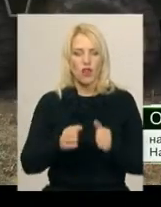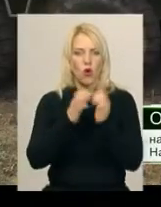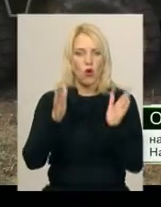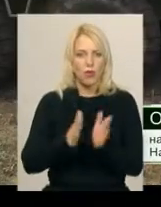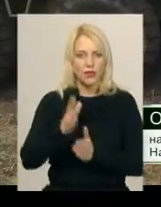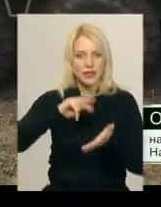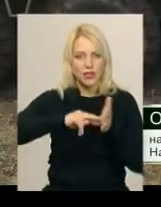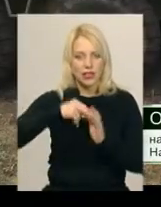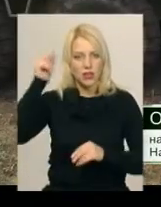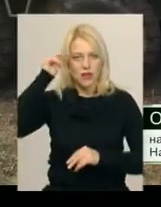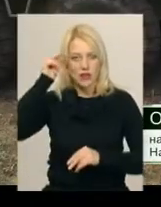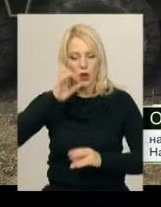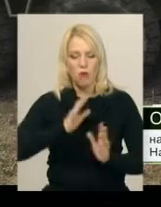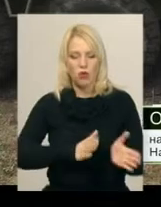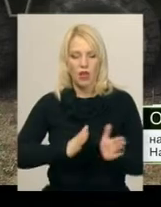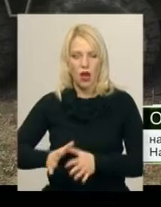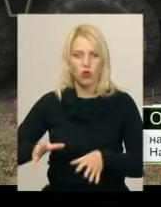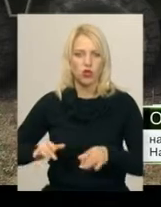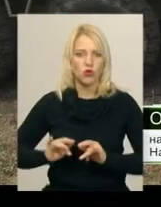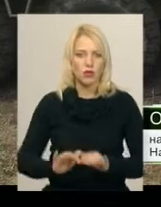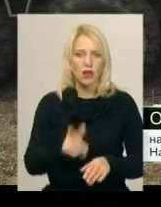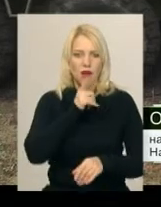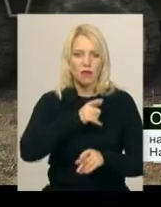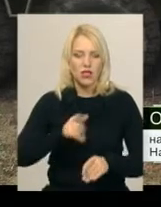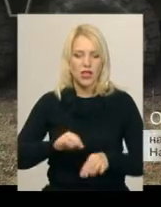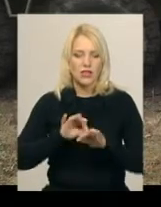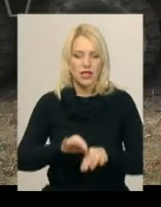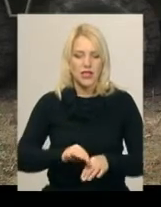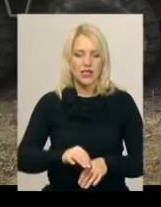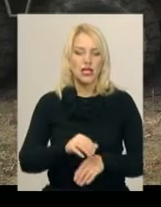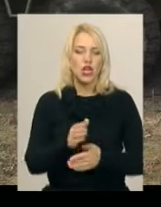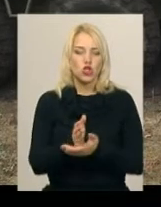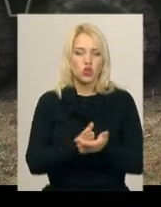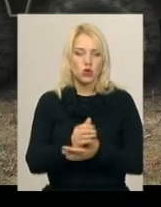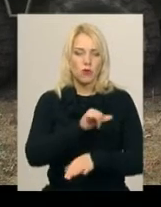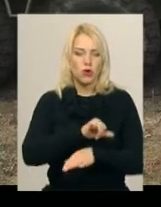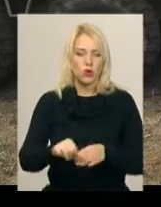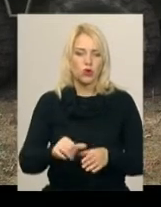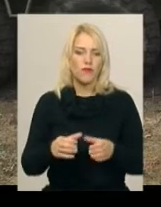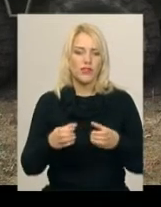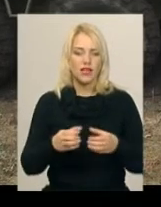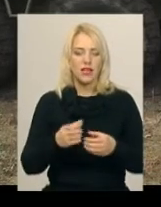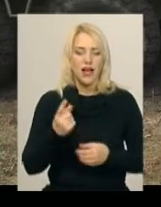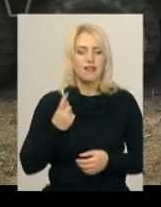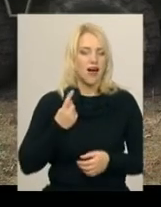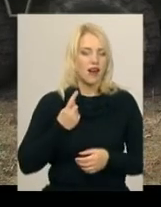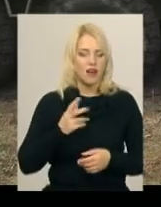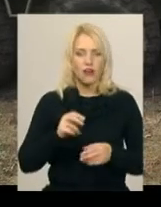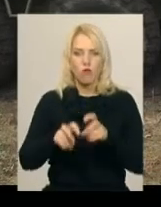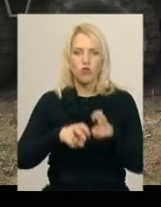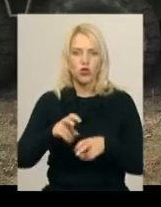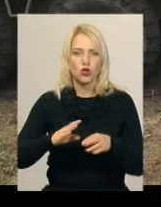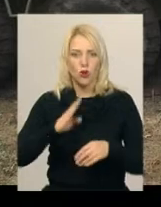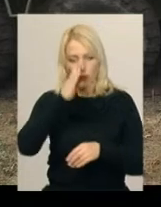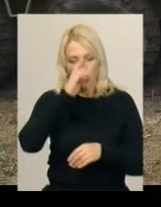по злагодженню дій під час несення служби прикордонних нарядів, пошуку правопорушників та відбиття